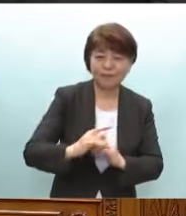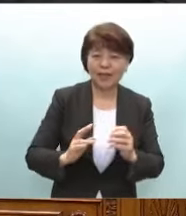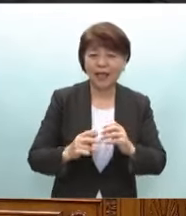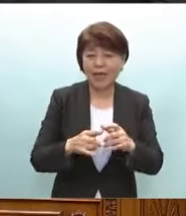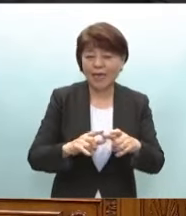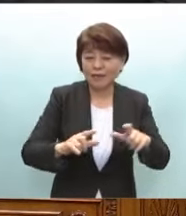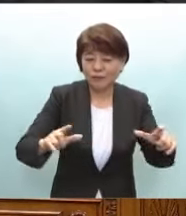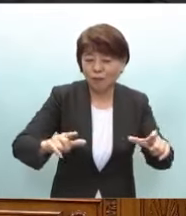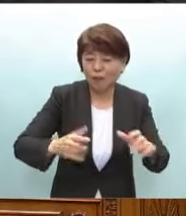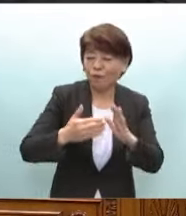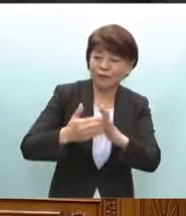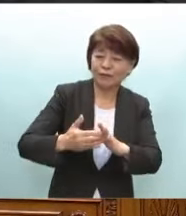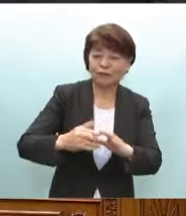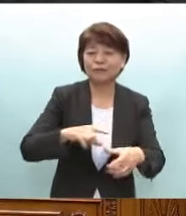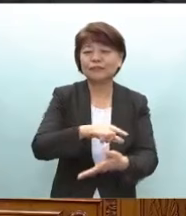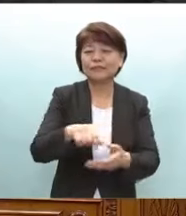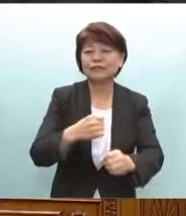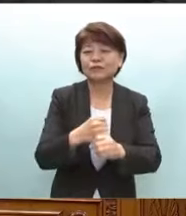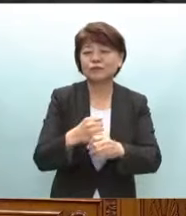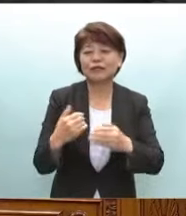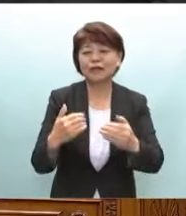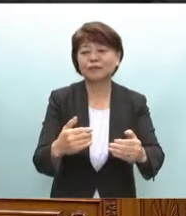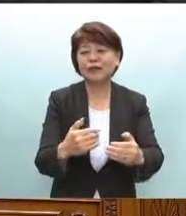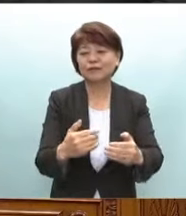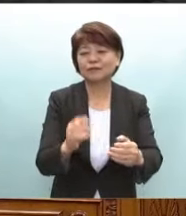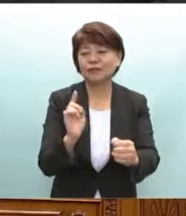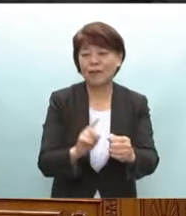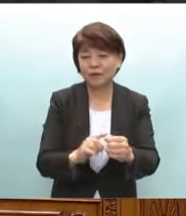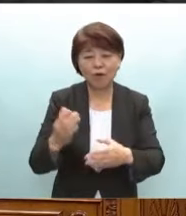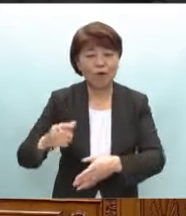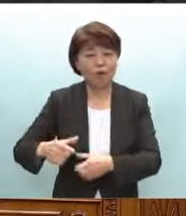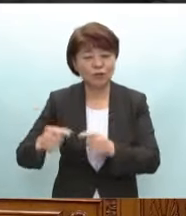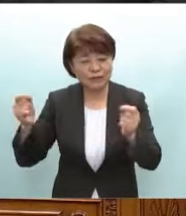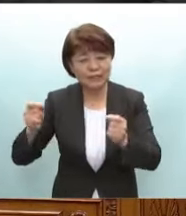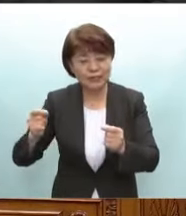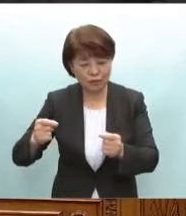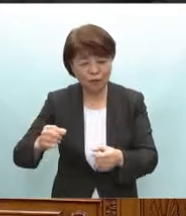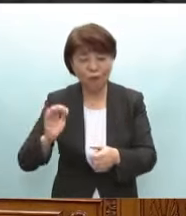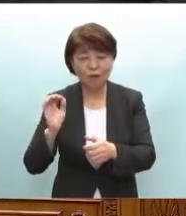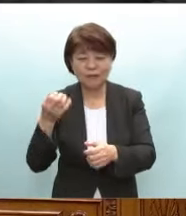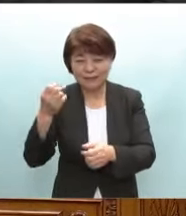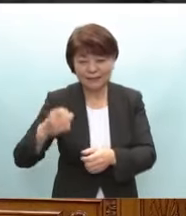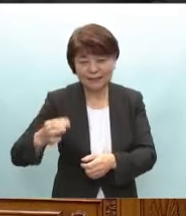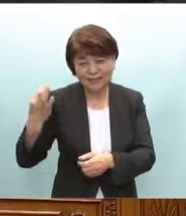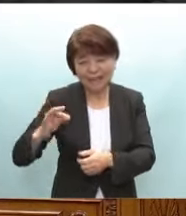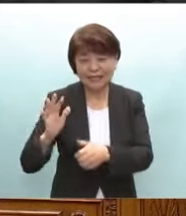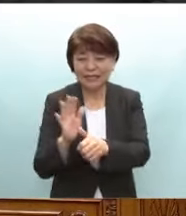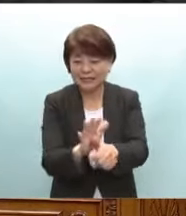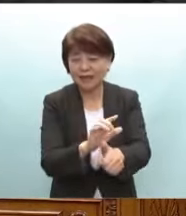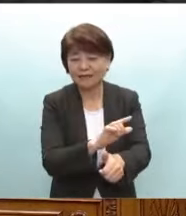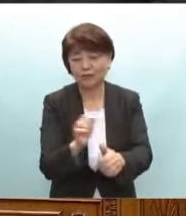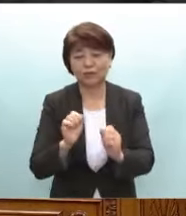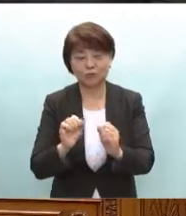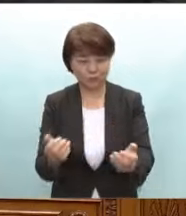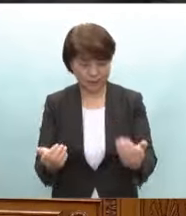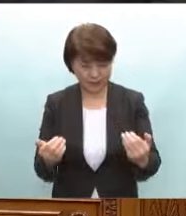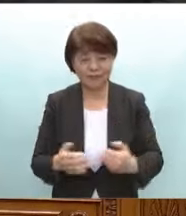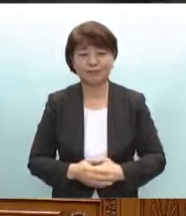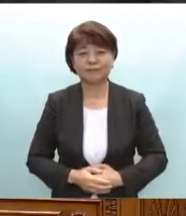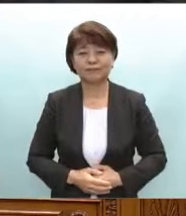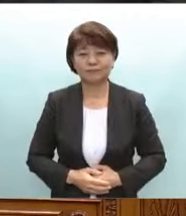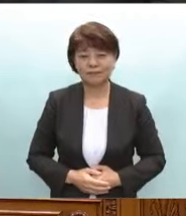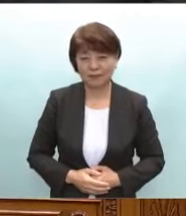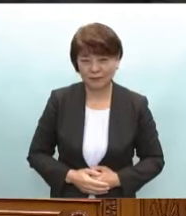地域づくりをめることができるよう国による財政支援や技術支援を厚くすべきですさらに膨大な